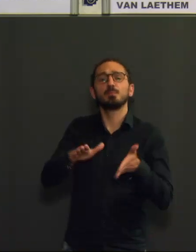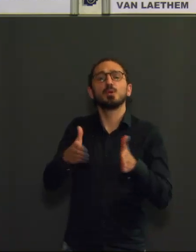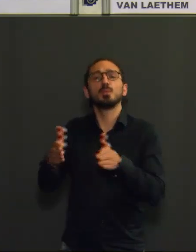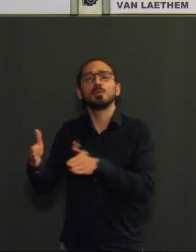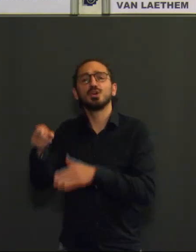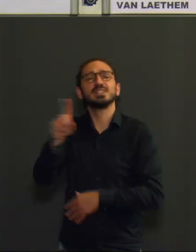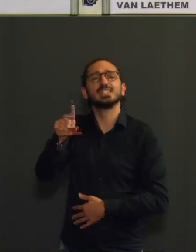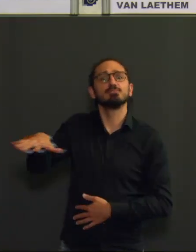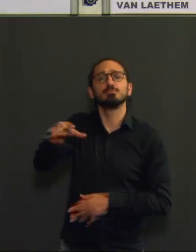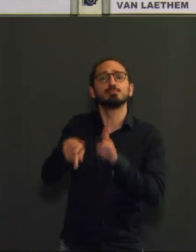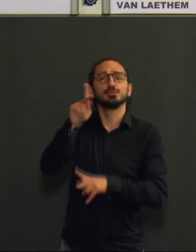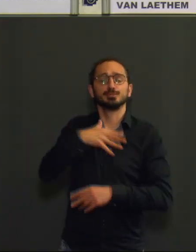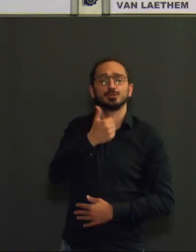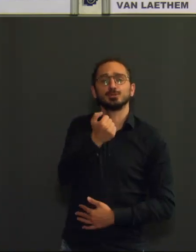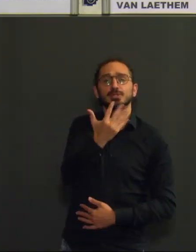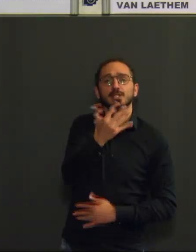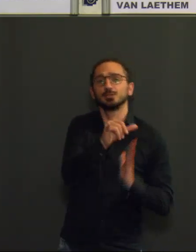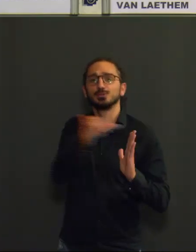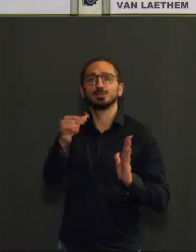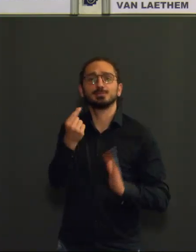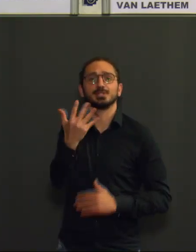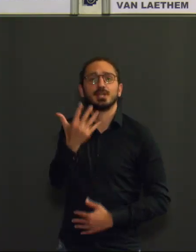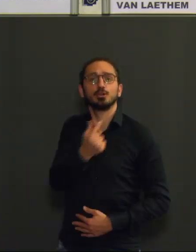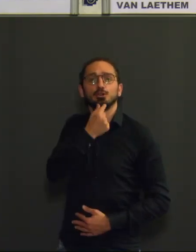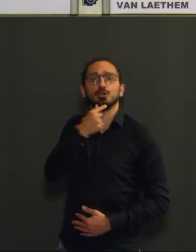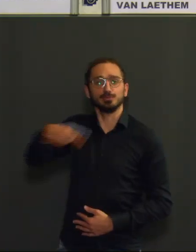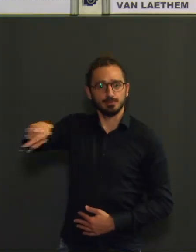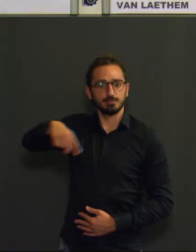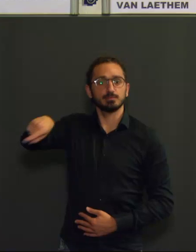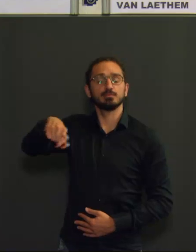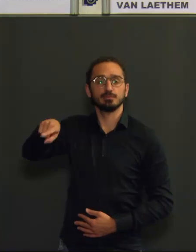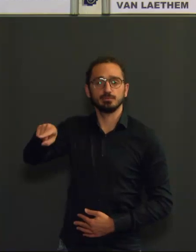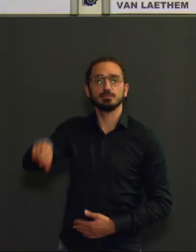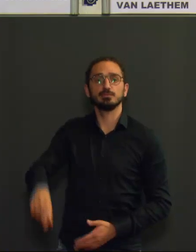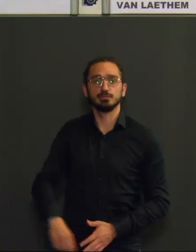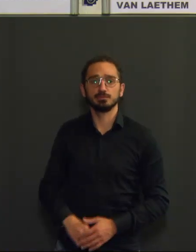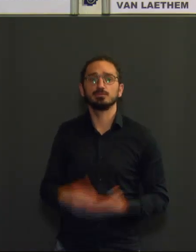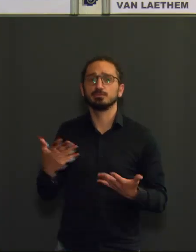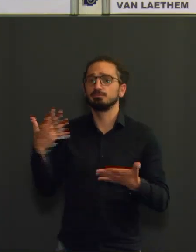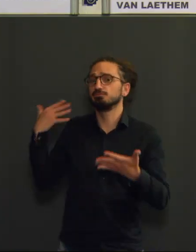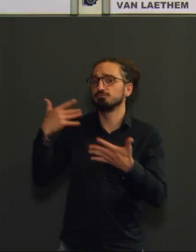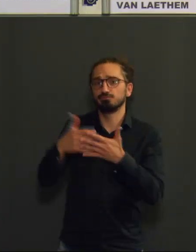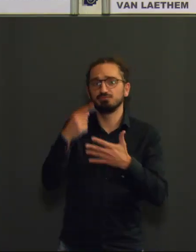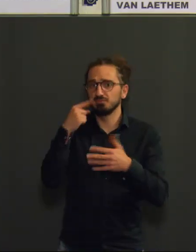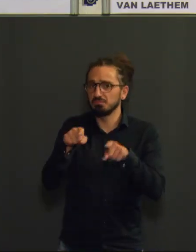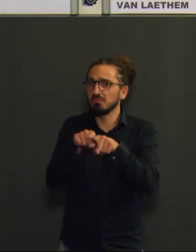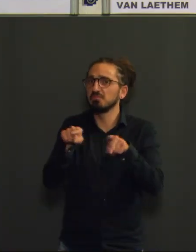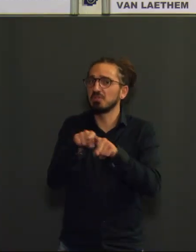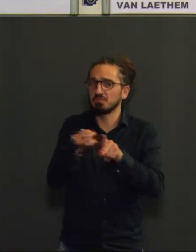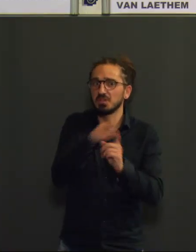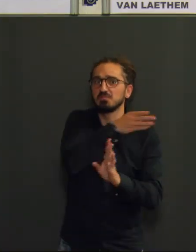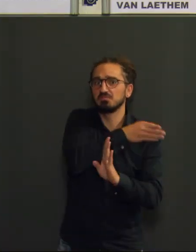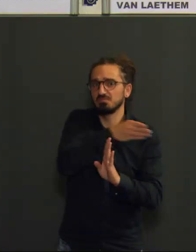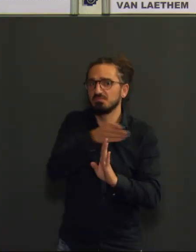ans. l déjà remarqué depuis un certain temps. Mais là aussi, dans cette tranche, il y a une diminution qui s